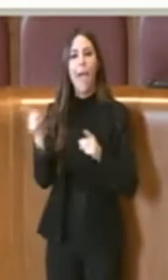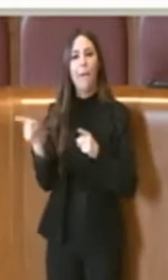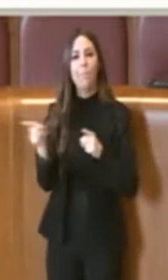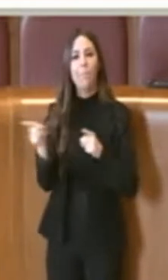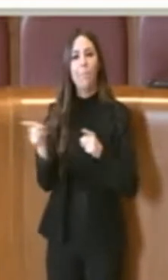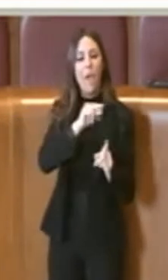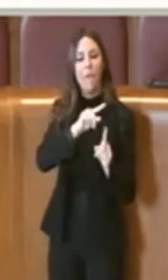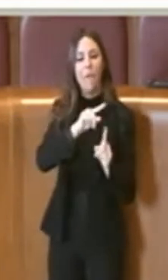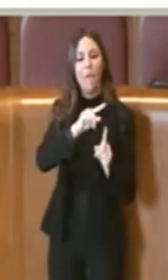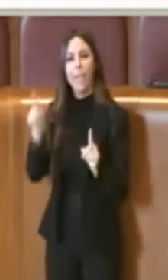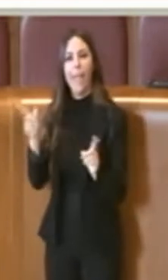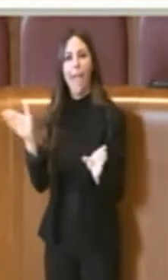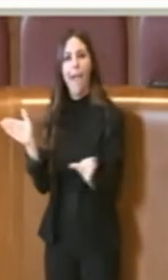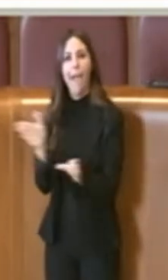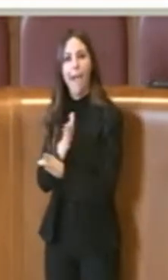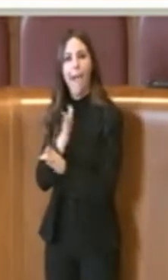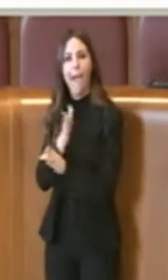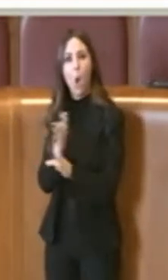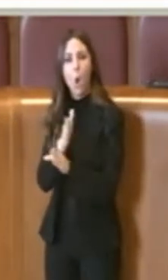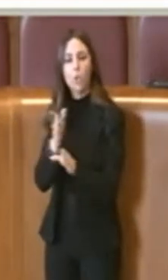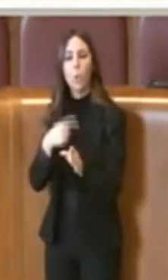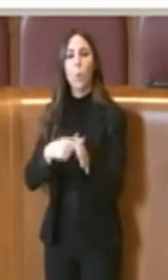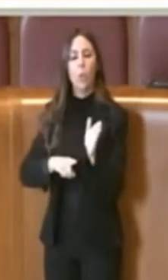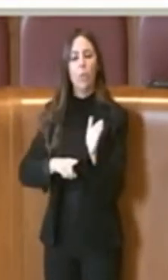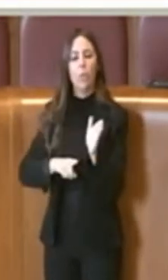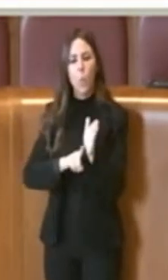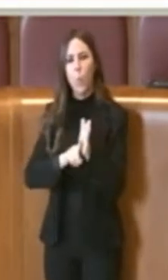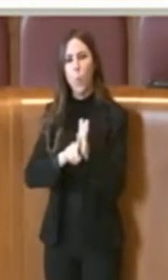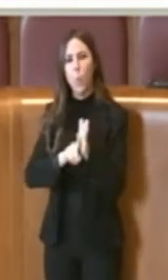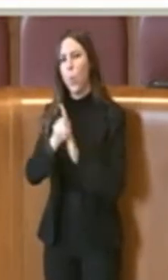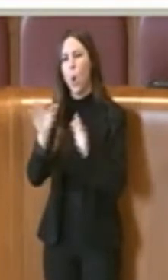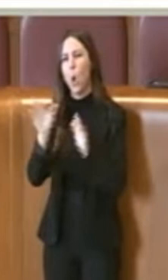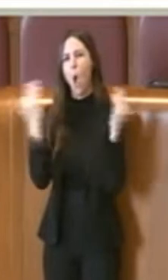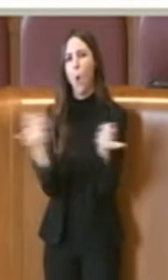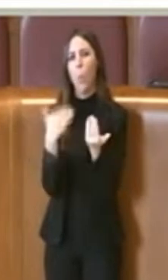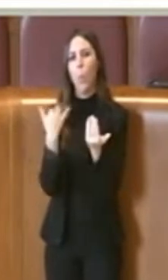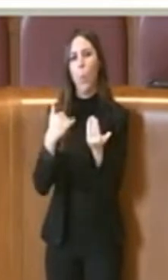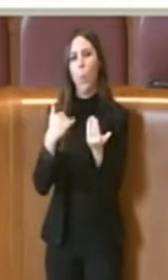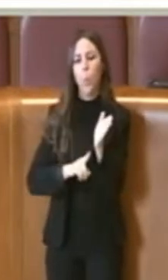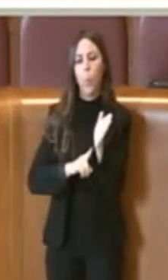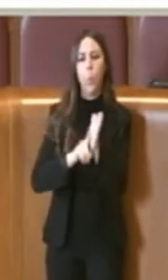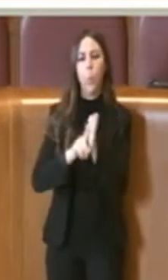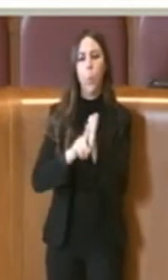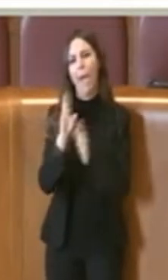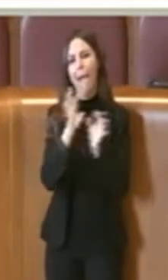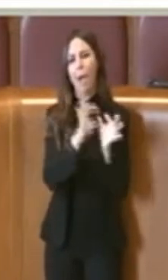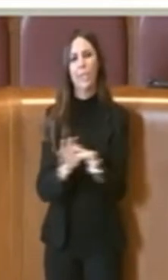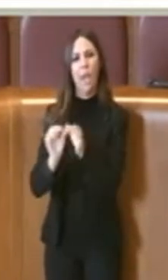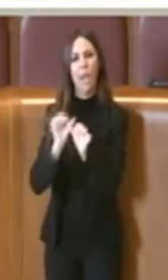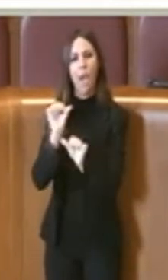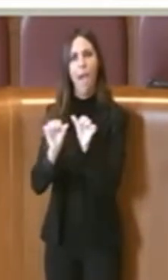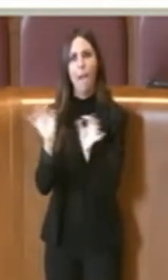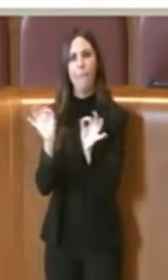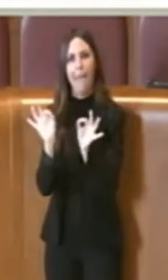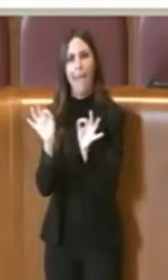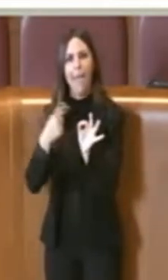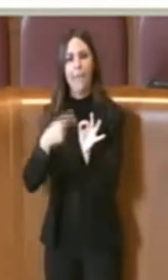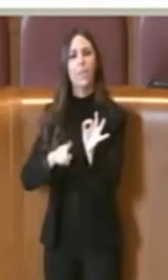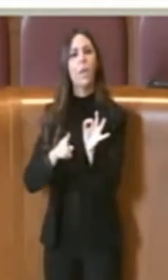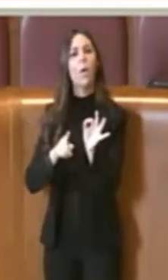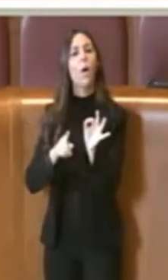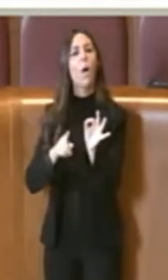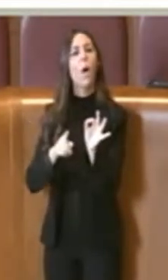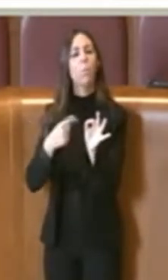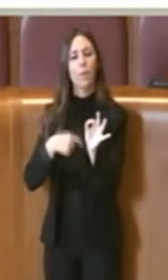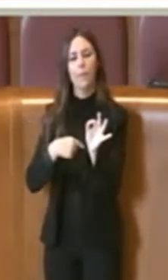ed agosto, soprattutto ovviamente anche l'illanzamento della temperatura globale dovuta ai cambiamenti climatici, ovviamente le identificazioni sono